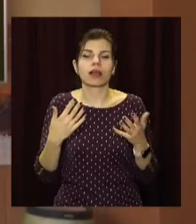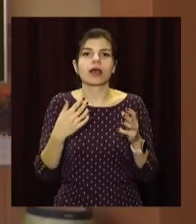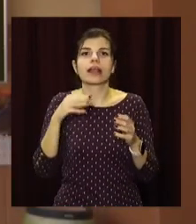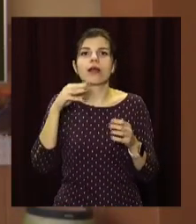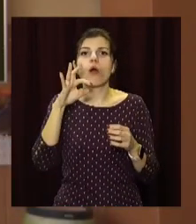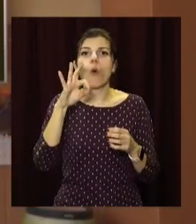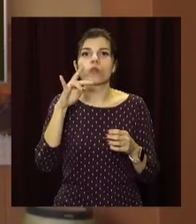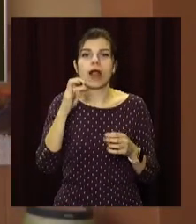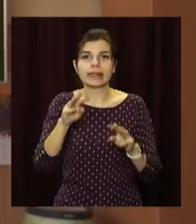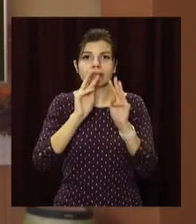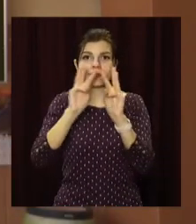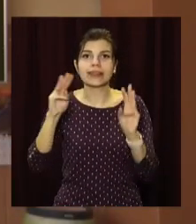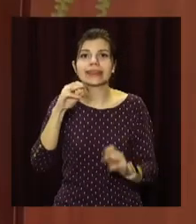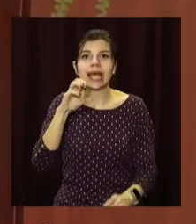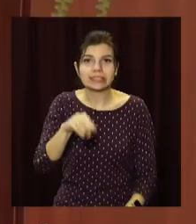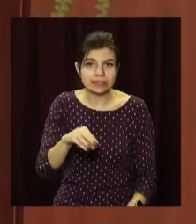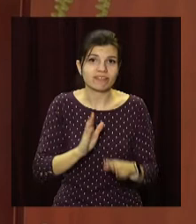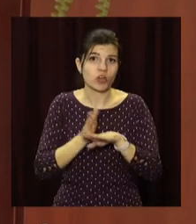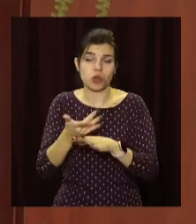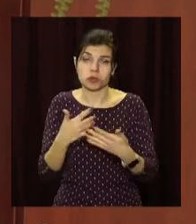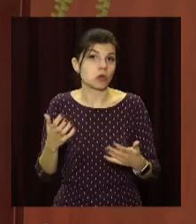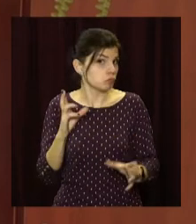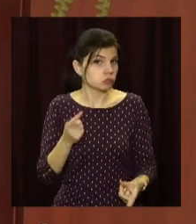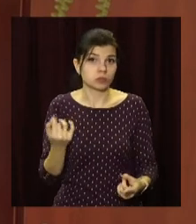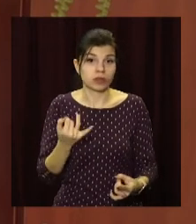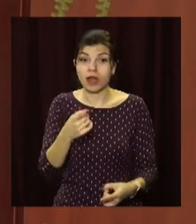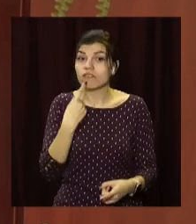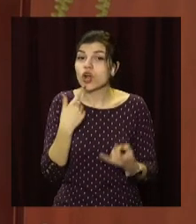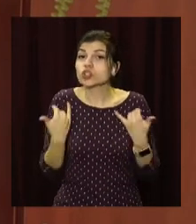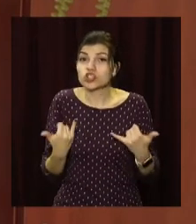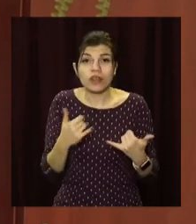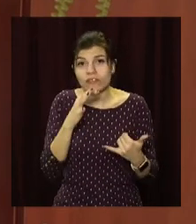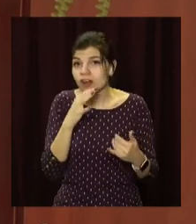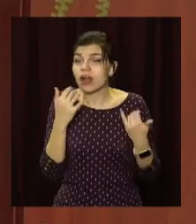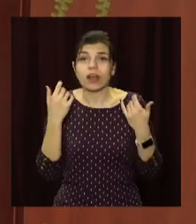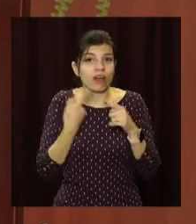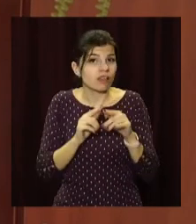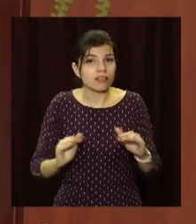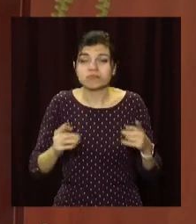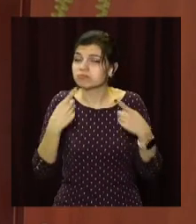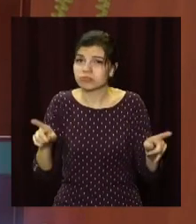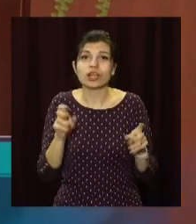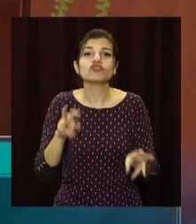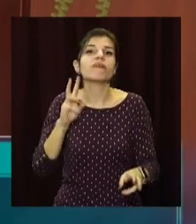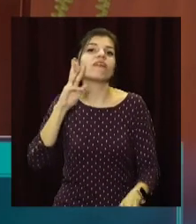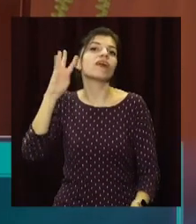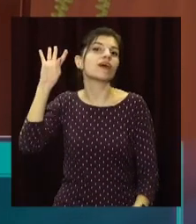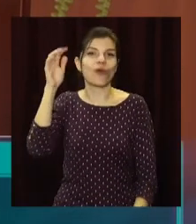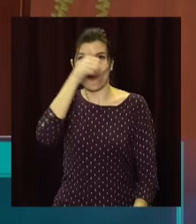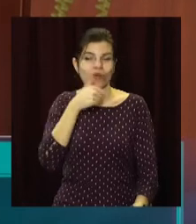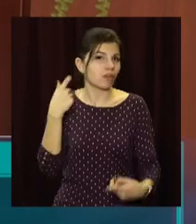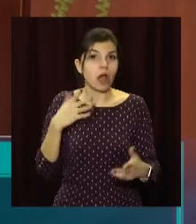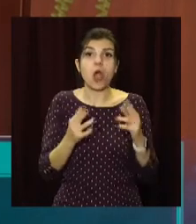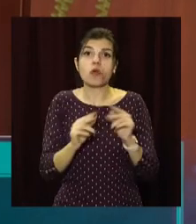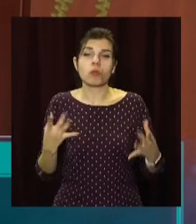-тести. Вона дуже цікаво викладає. Сучасні діти – це зовсім не ті діти, які були ще декілька років тому. І просто якщо вчитель буде стояти